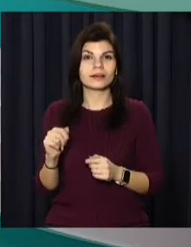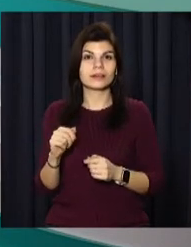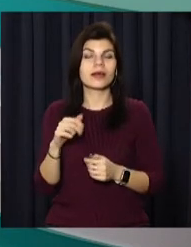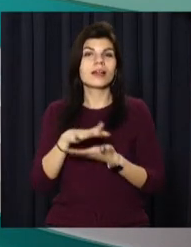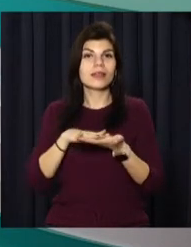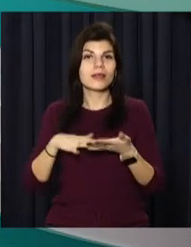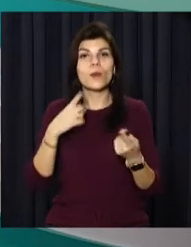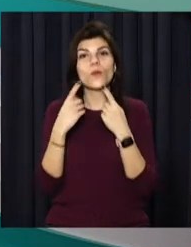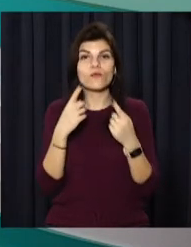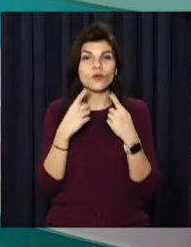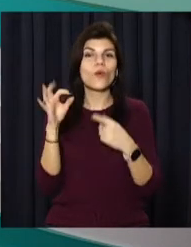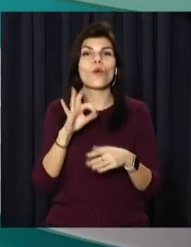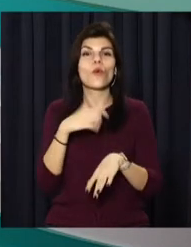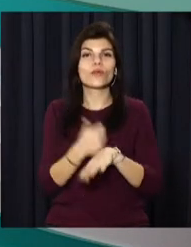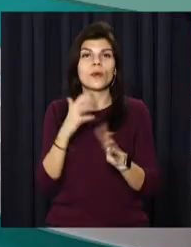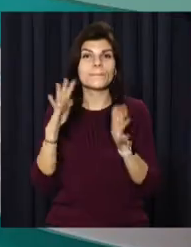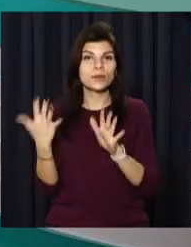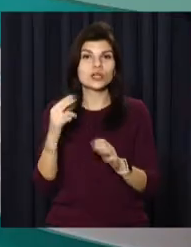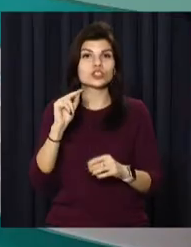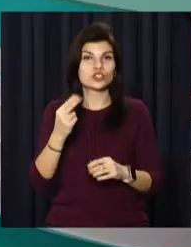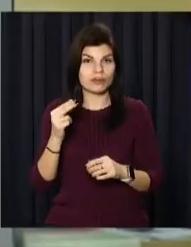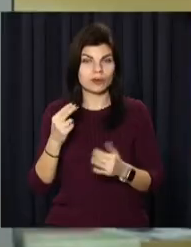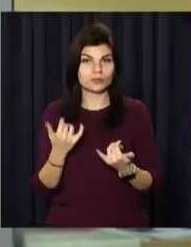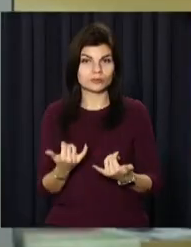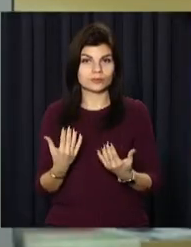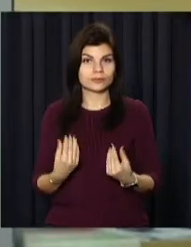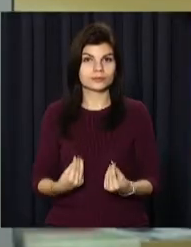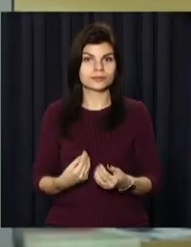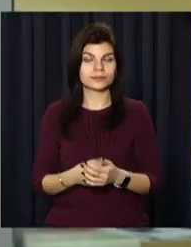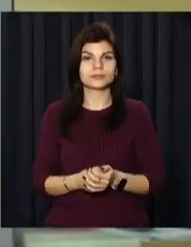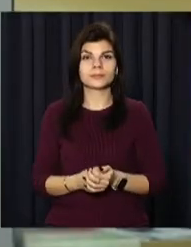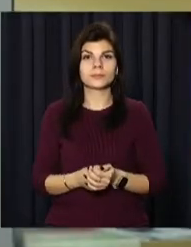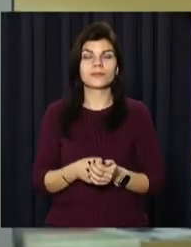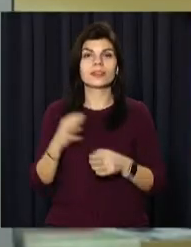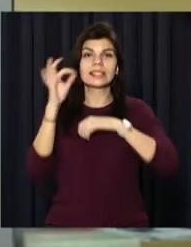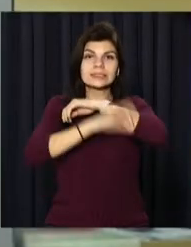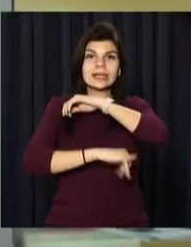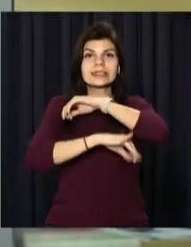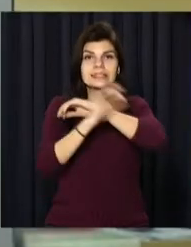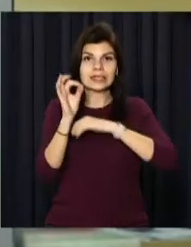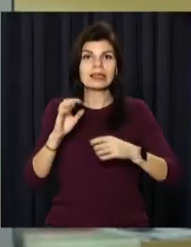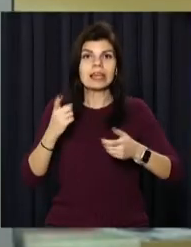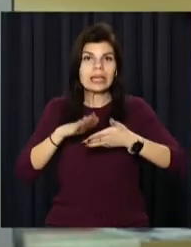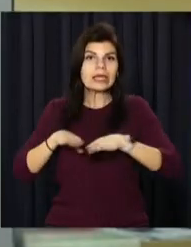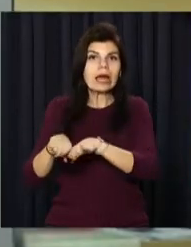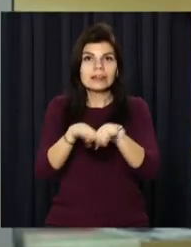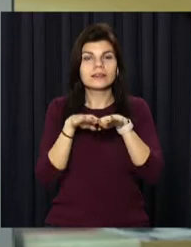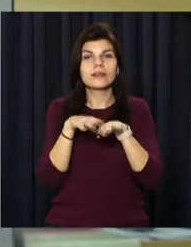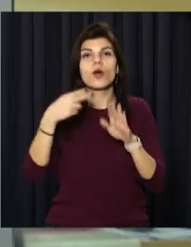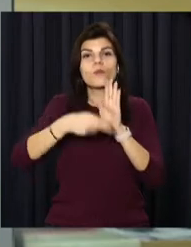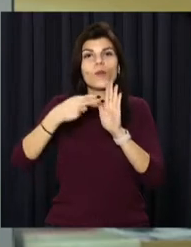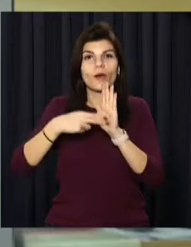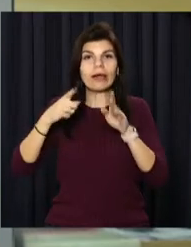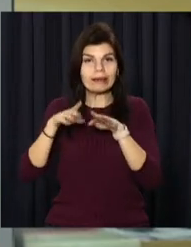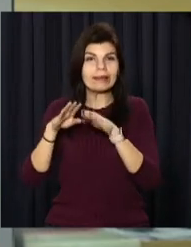Далі поговоримо про головні події четверга. Захід і схід єдині. У Дніпрі зустріли потяг